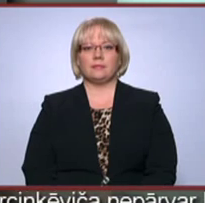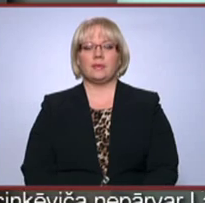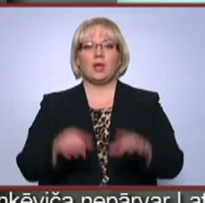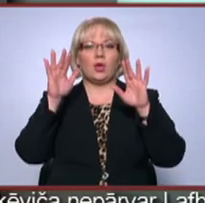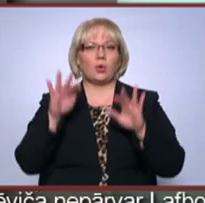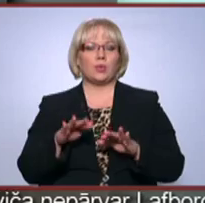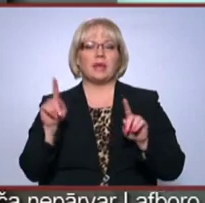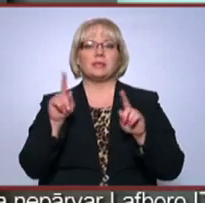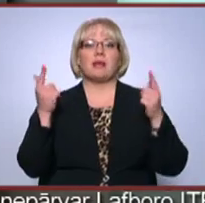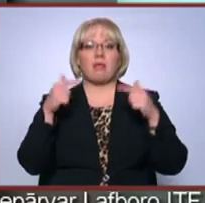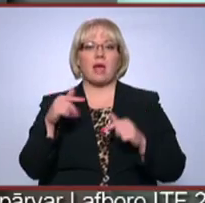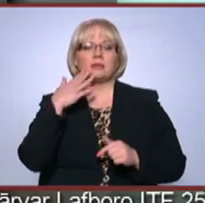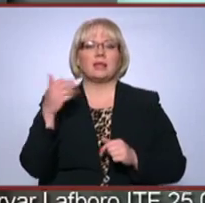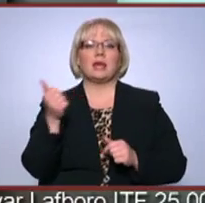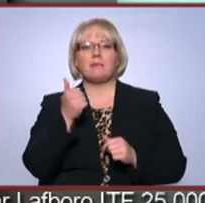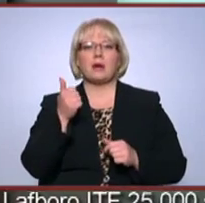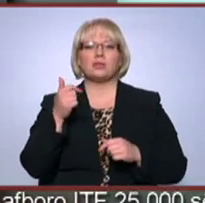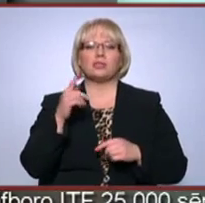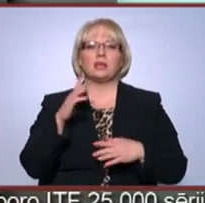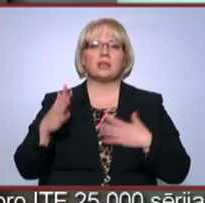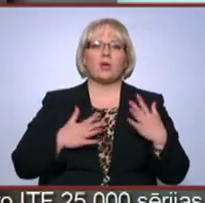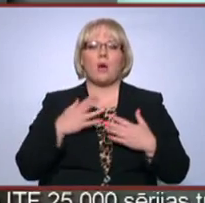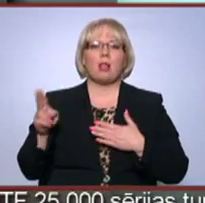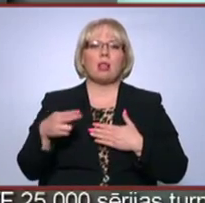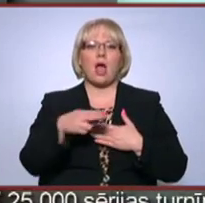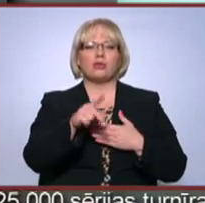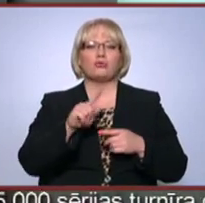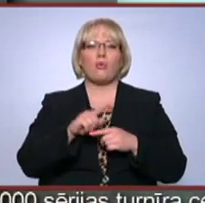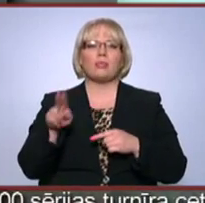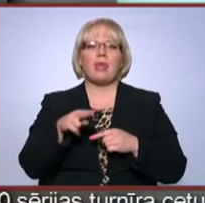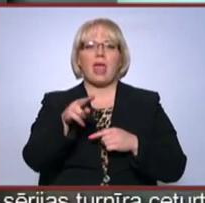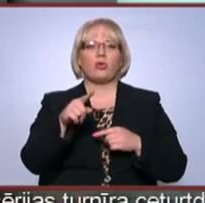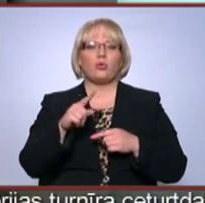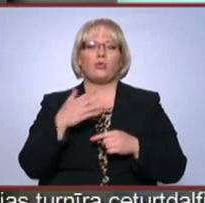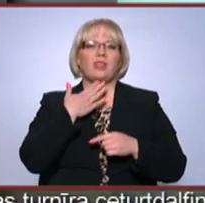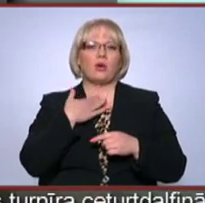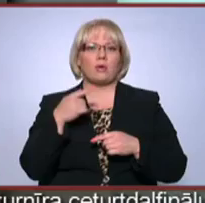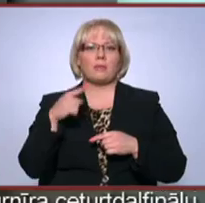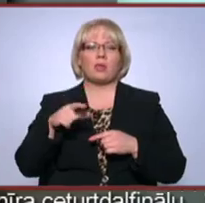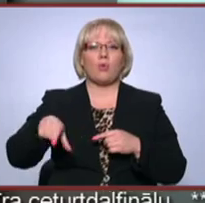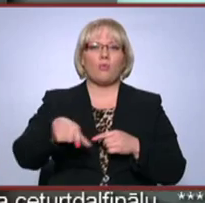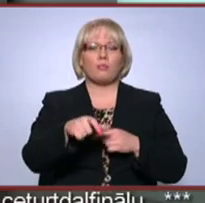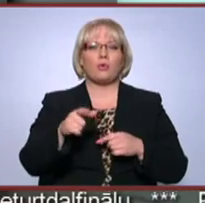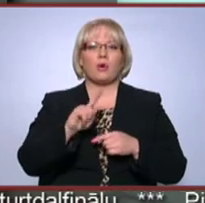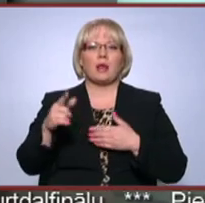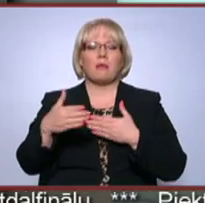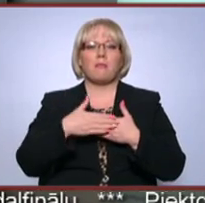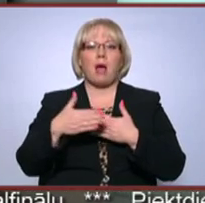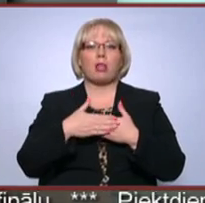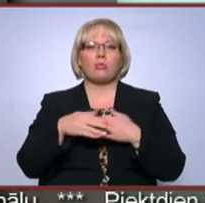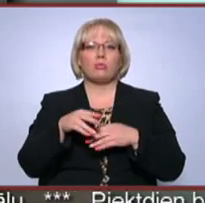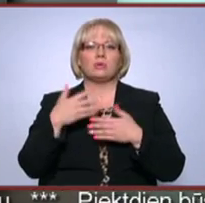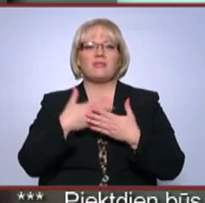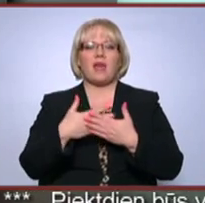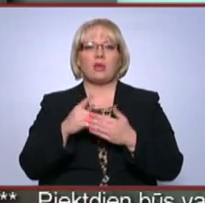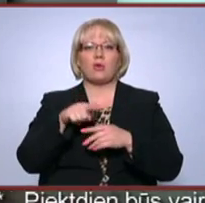Rūdēns ir laiks, kad īpaši sarosās lašu un neģu tīkotāji, tad šie upju īmietnīki vieglāk no nākamā luzvainieka rokās neģu